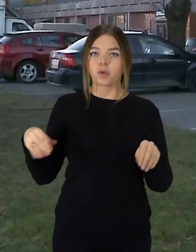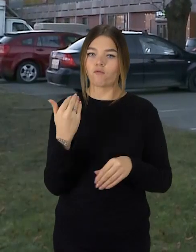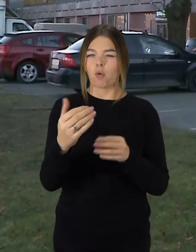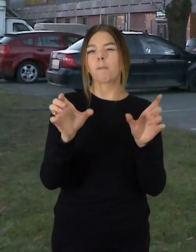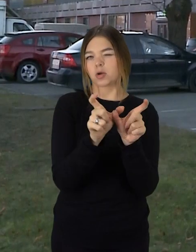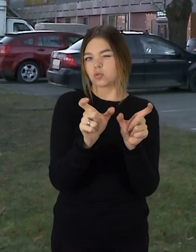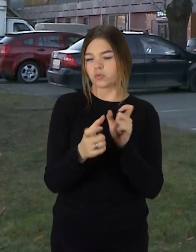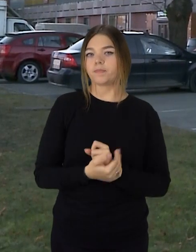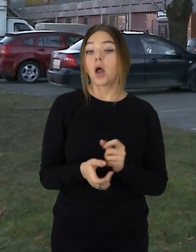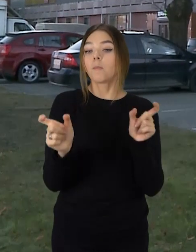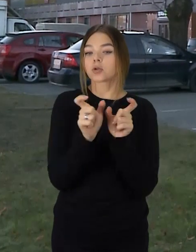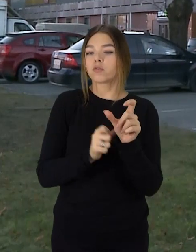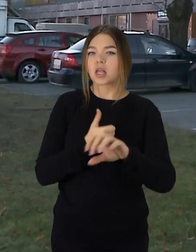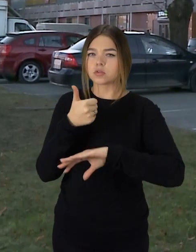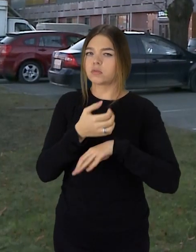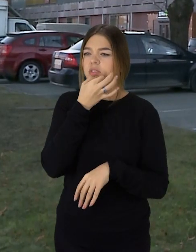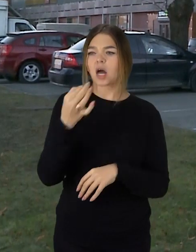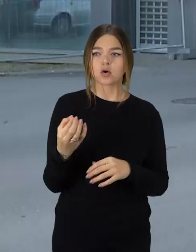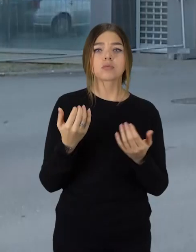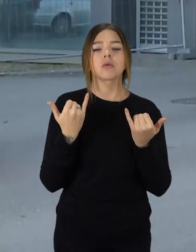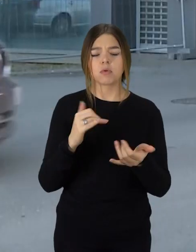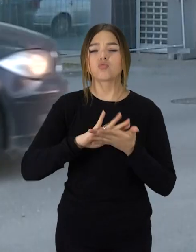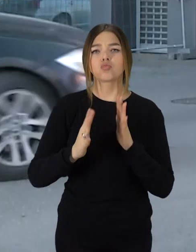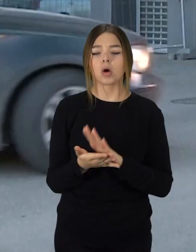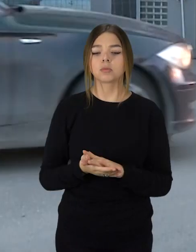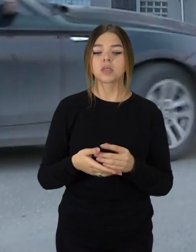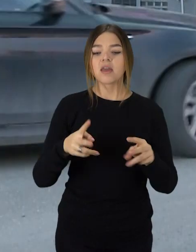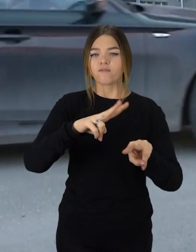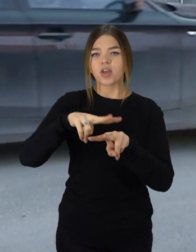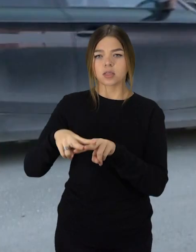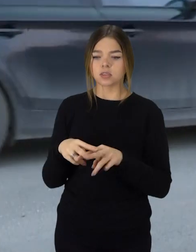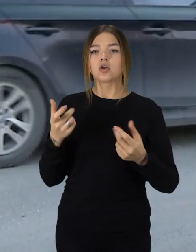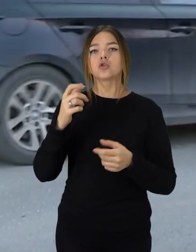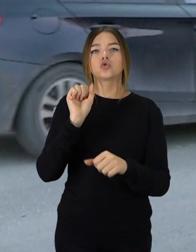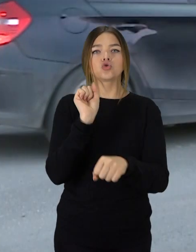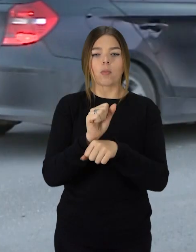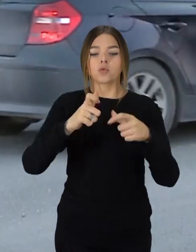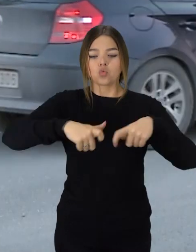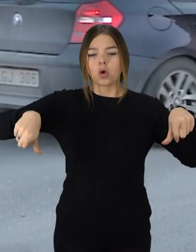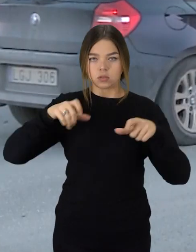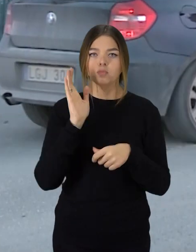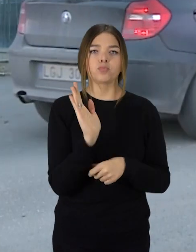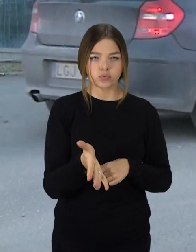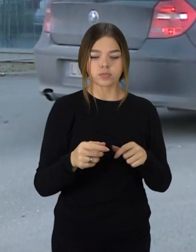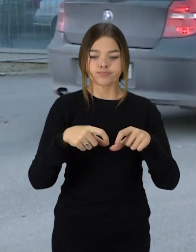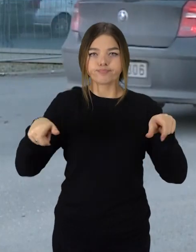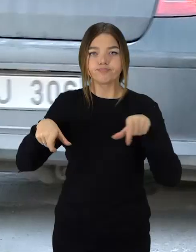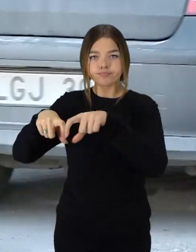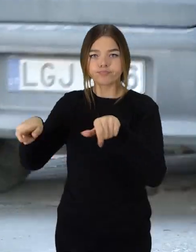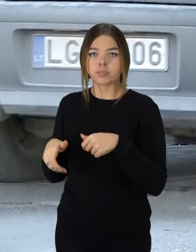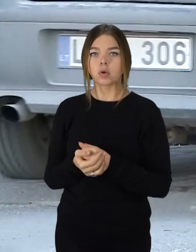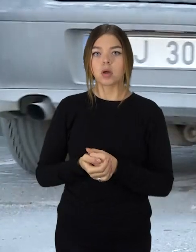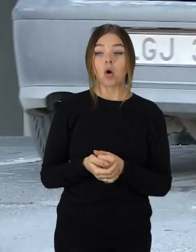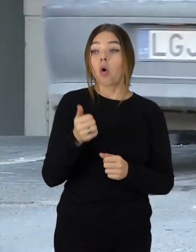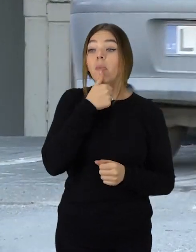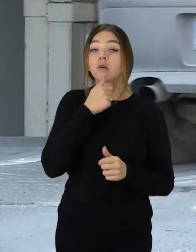pirkybos centruo atstovai sako, kad jau dabar ruošiasi ribojimams. Vietos bus fiziškai pažymėtos top juostamis bei kitomis priemonėmis. Pužyminė aikštelė